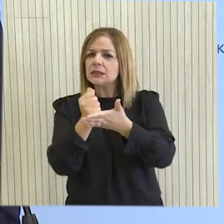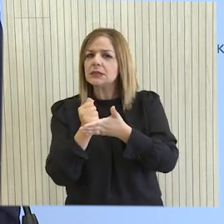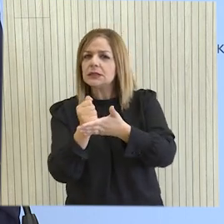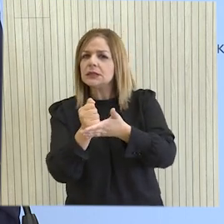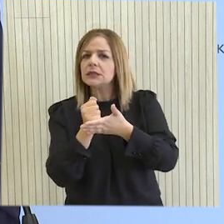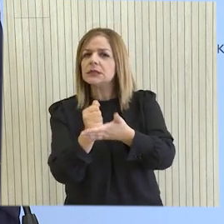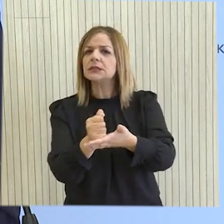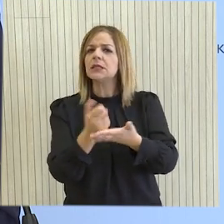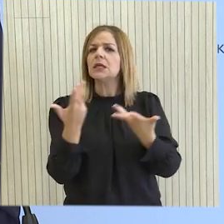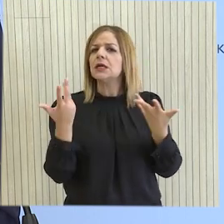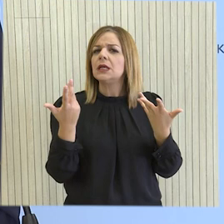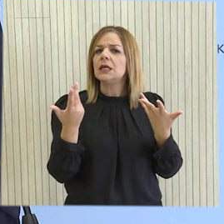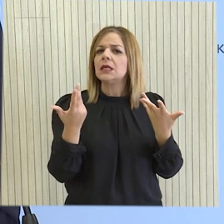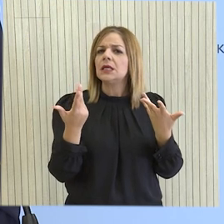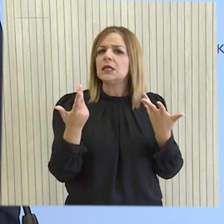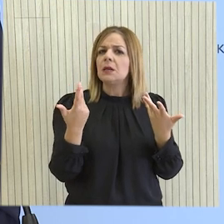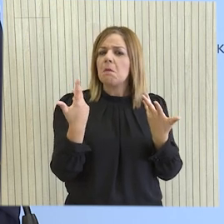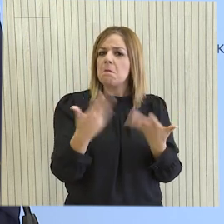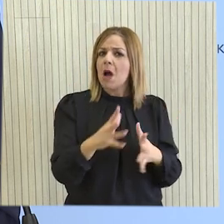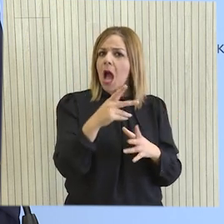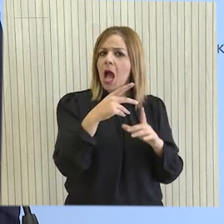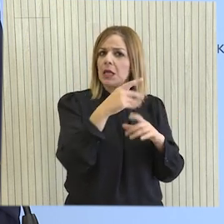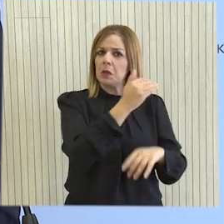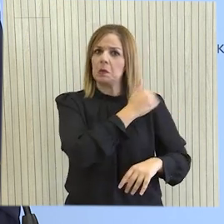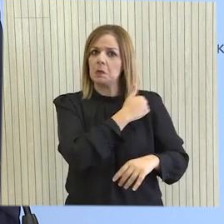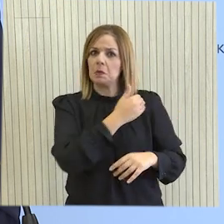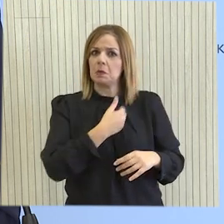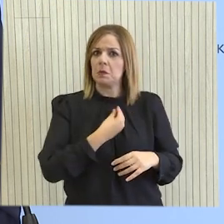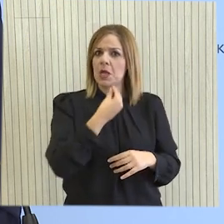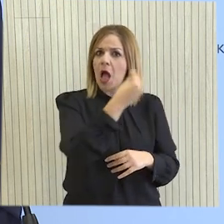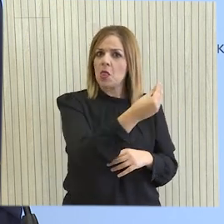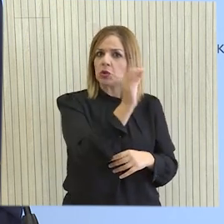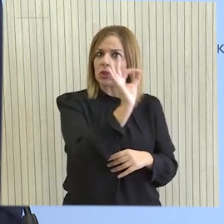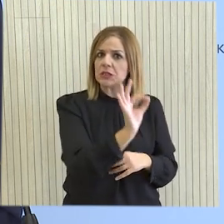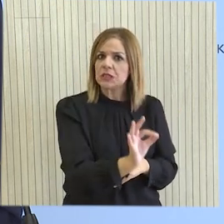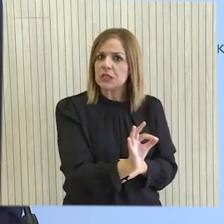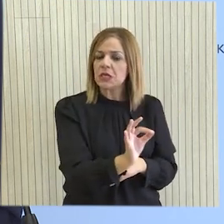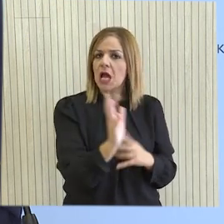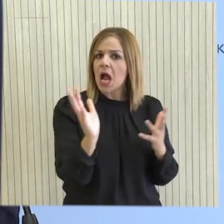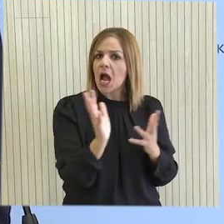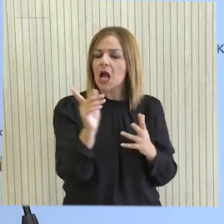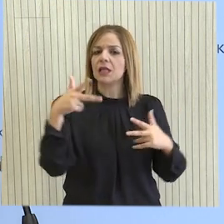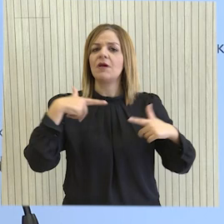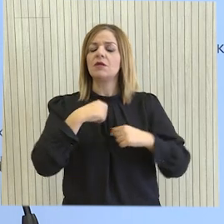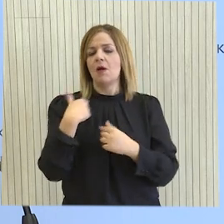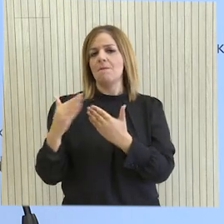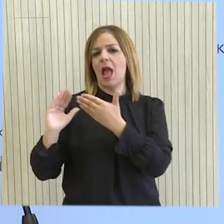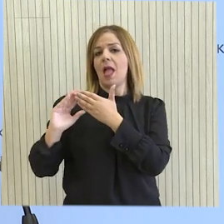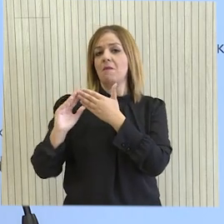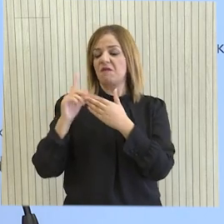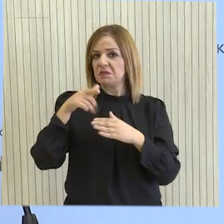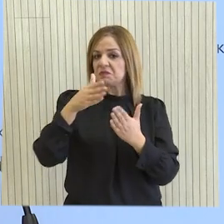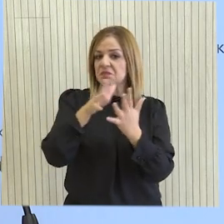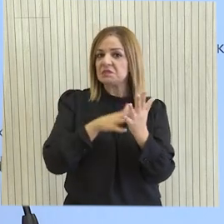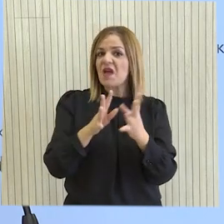μαλλικές αρχές. Έχουν ζητηθεί στοιχεία από την υποκρατία ή υπάρχει κάποια... Βρισκόμαστε σε εμπαφή προς διακρήβωση